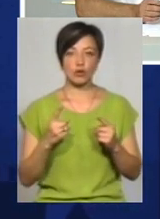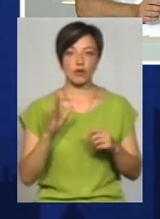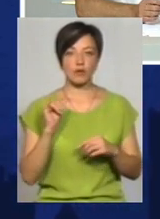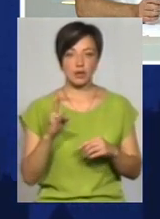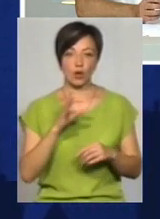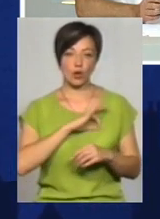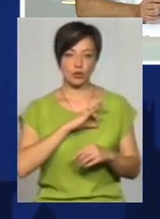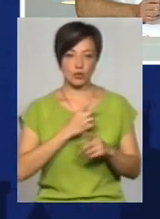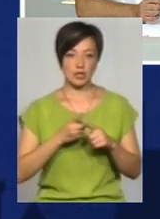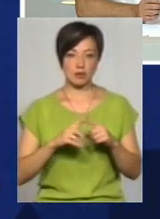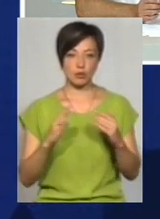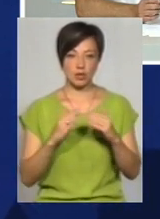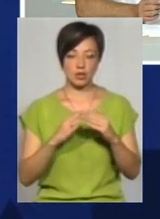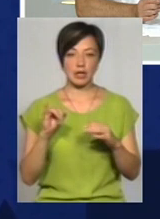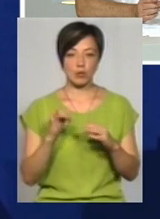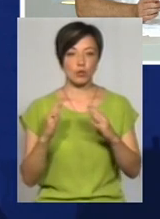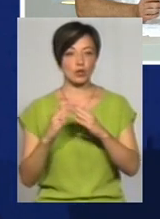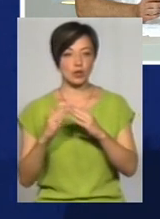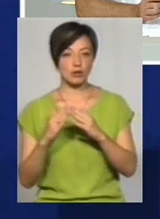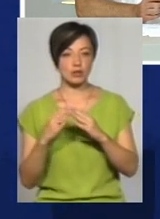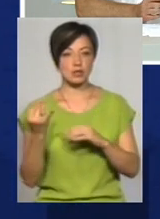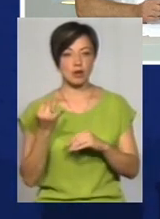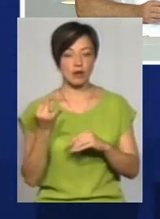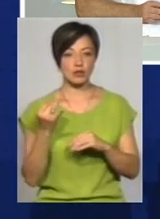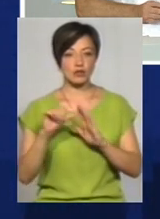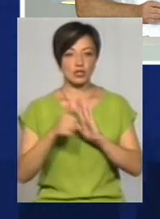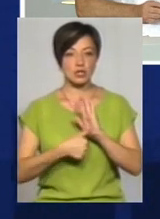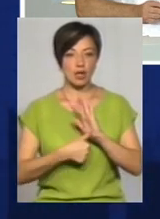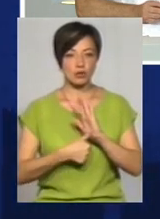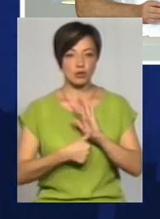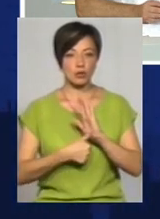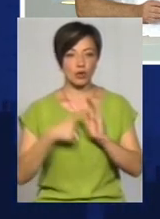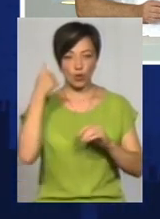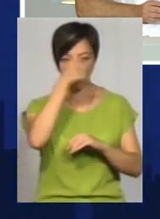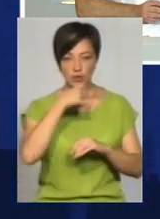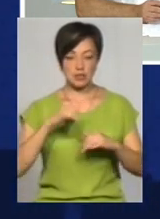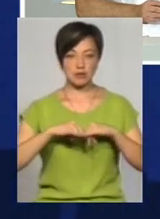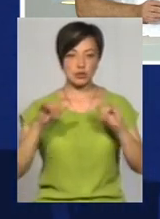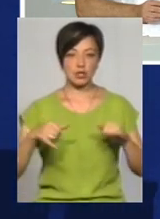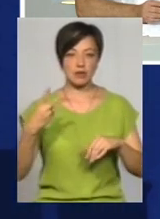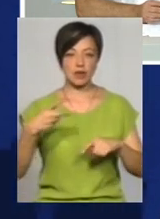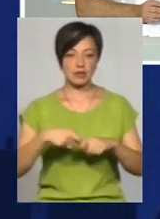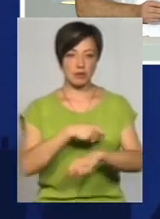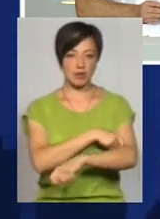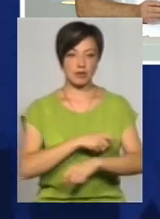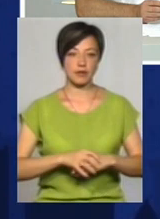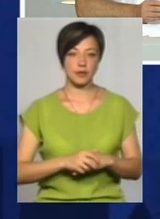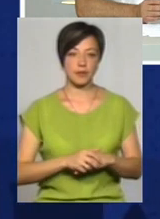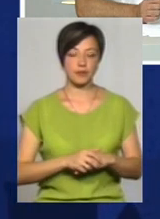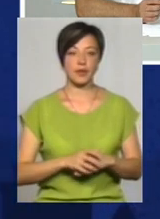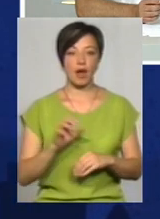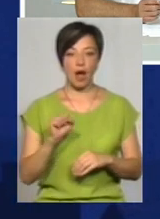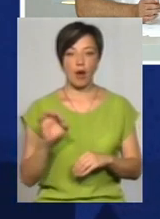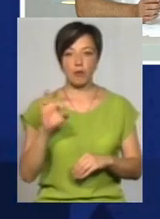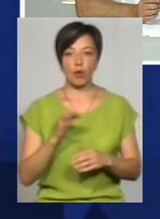користується цим будинком. І будинок, що цікаво, у 16-му році збільшився на 20 квадратних метрів. А